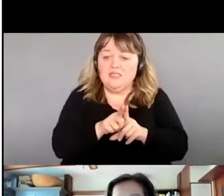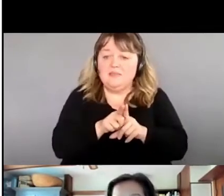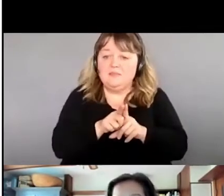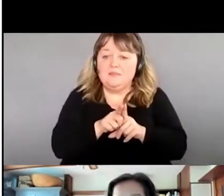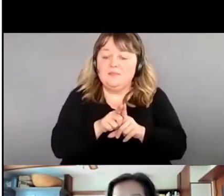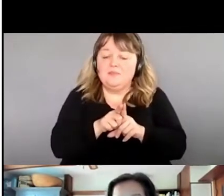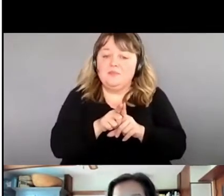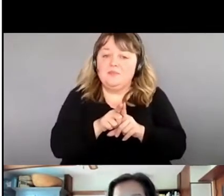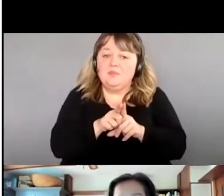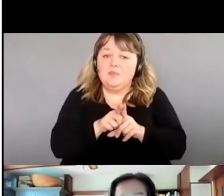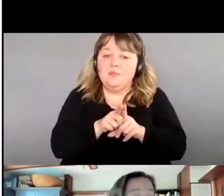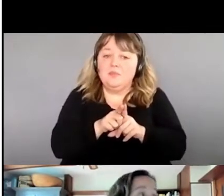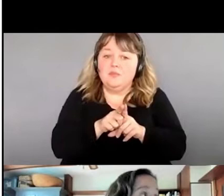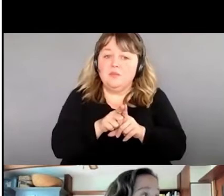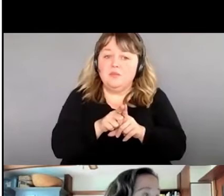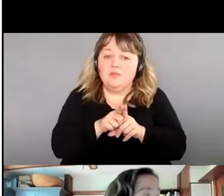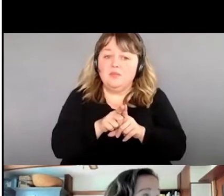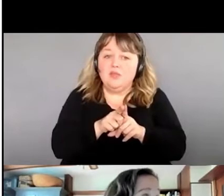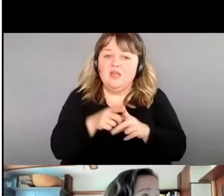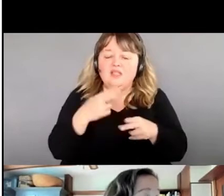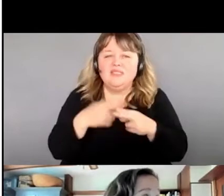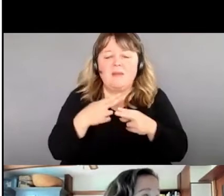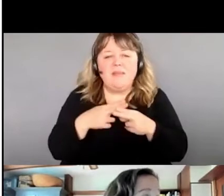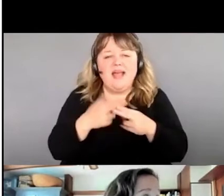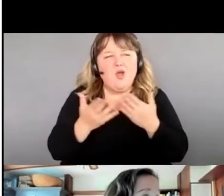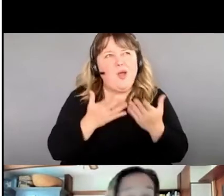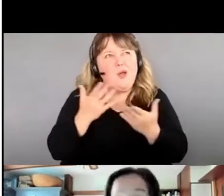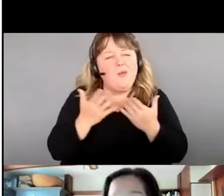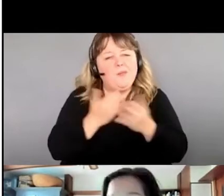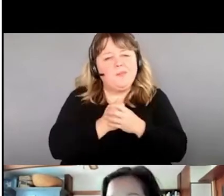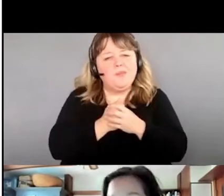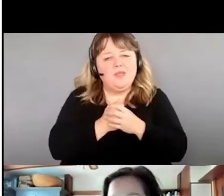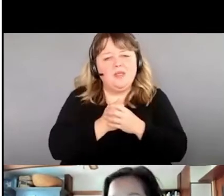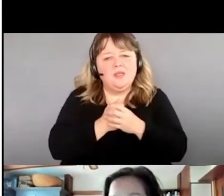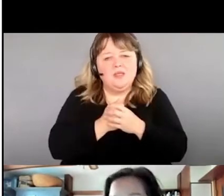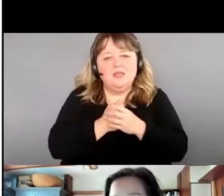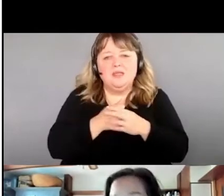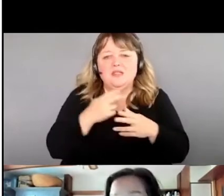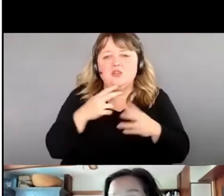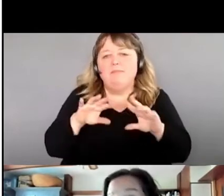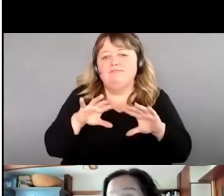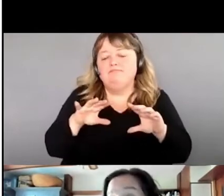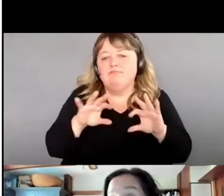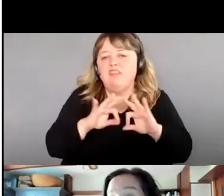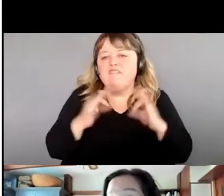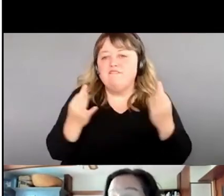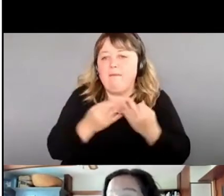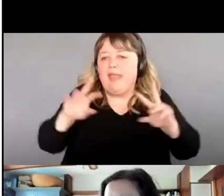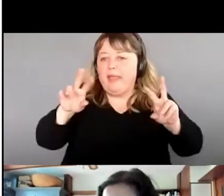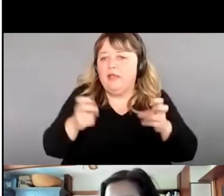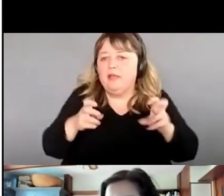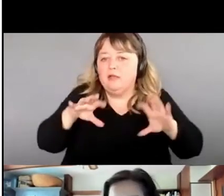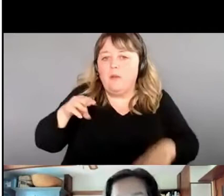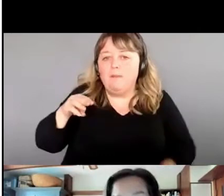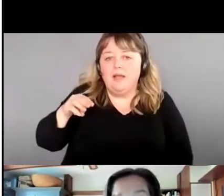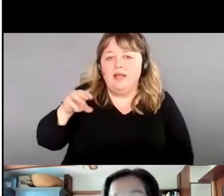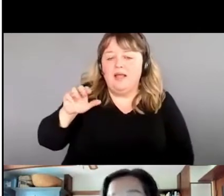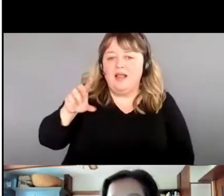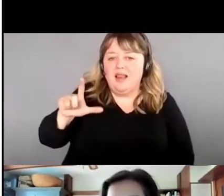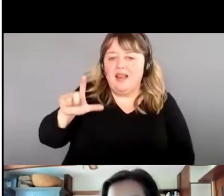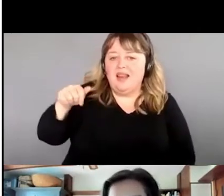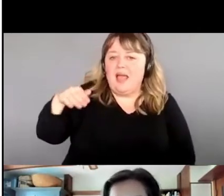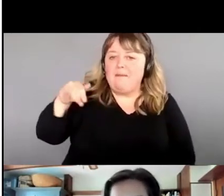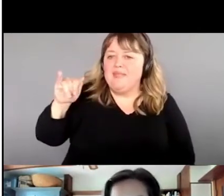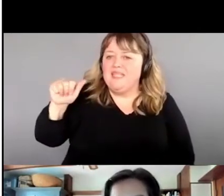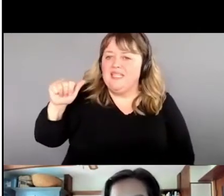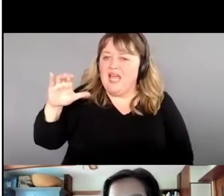on appelle ça des, des, l'amiacé. C'est la famille de la menthe. Et la